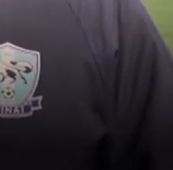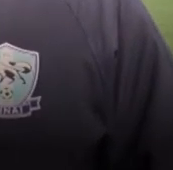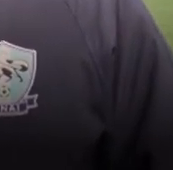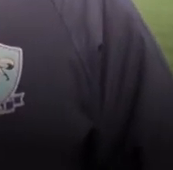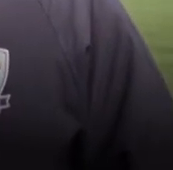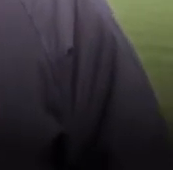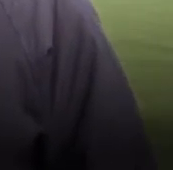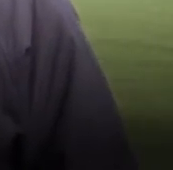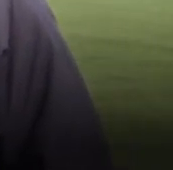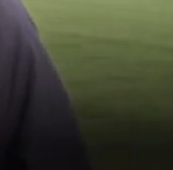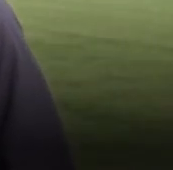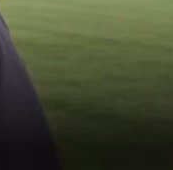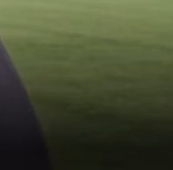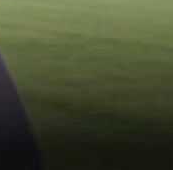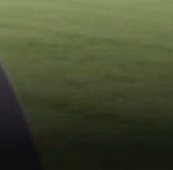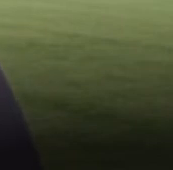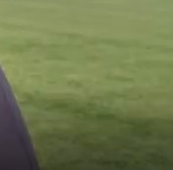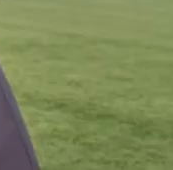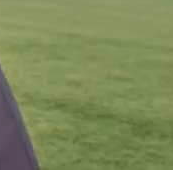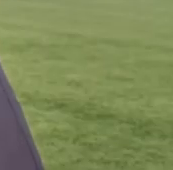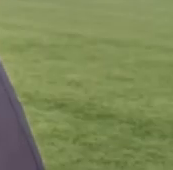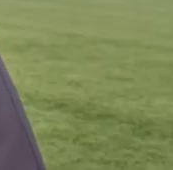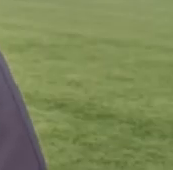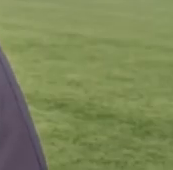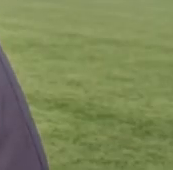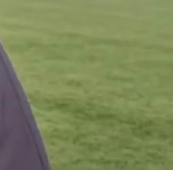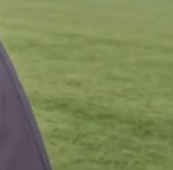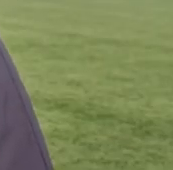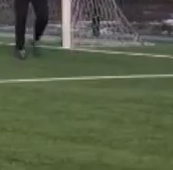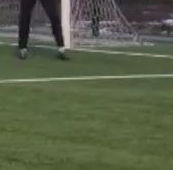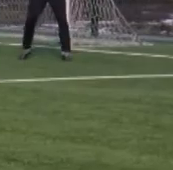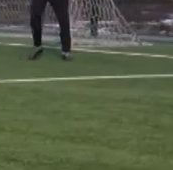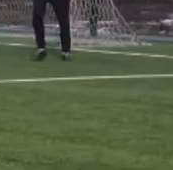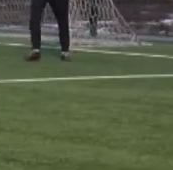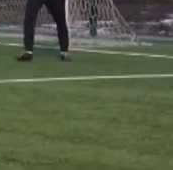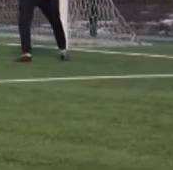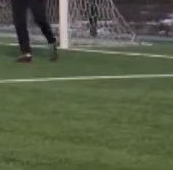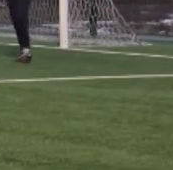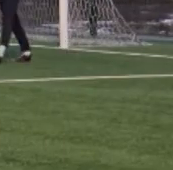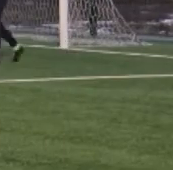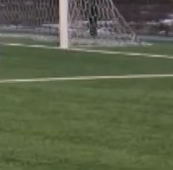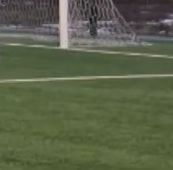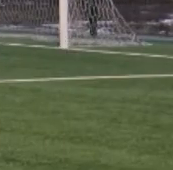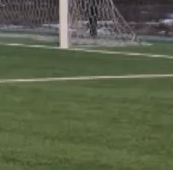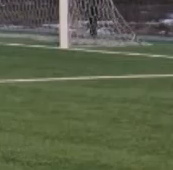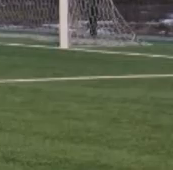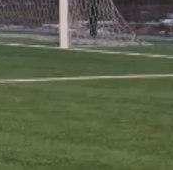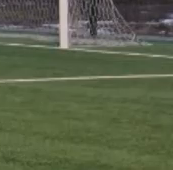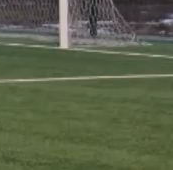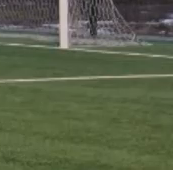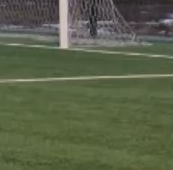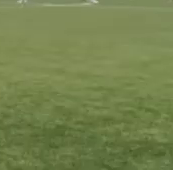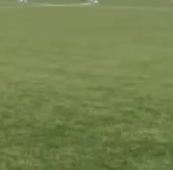ускладнення від навантаж. Вони займаються індивідуально. Спочатку перший період – це втягуючий період.